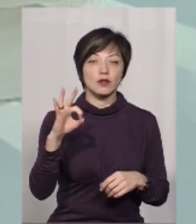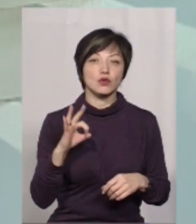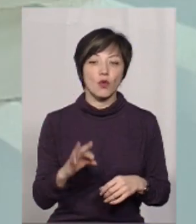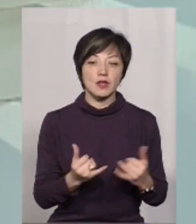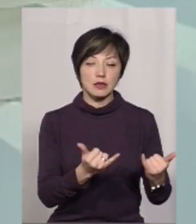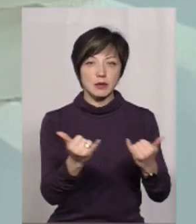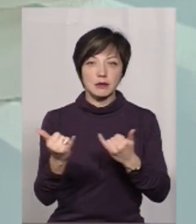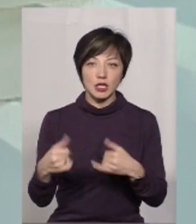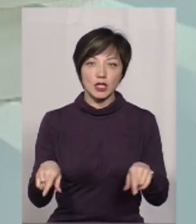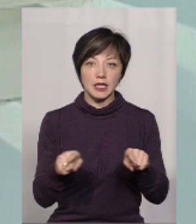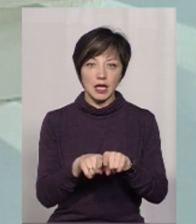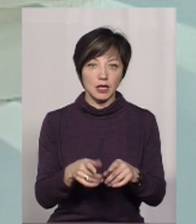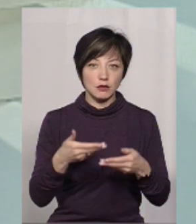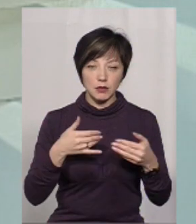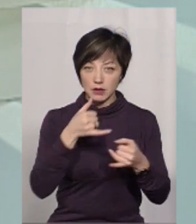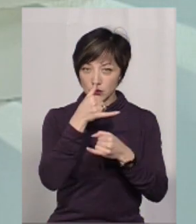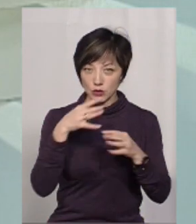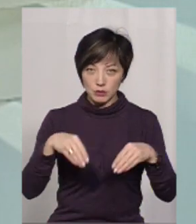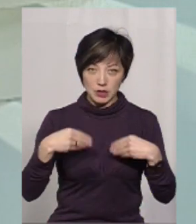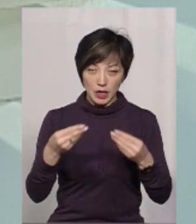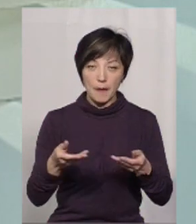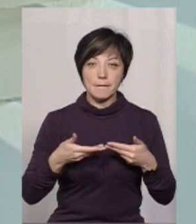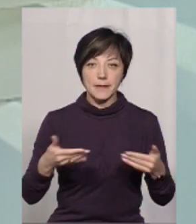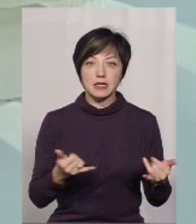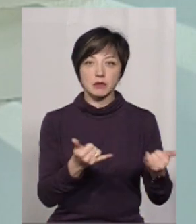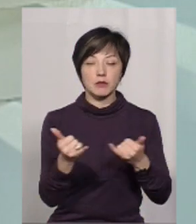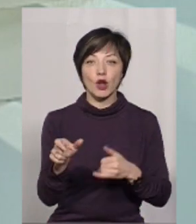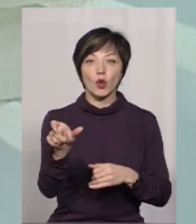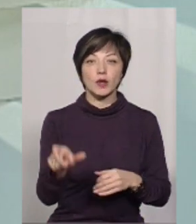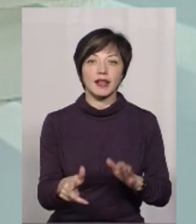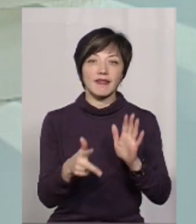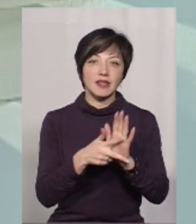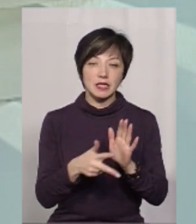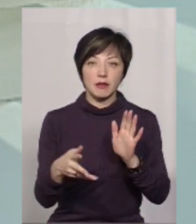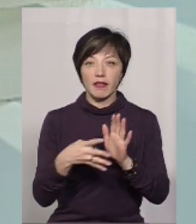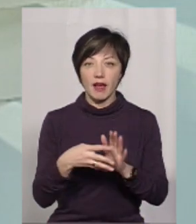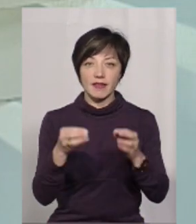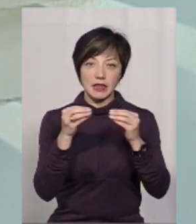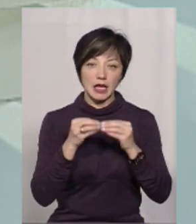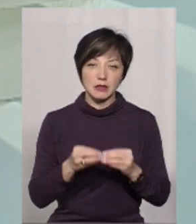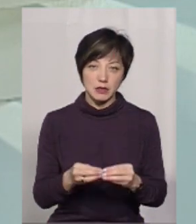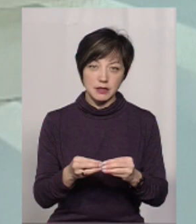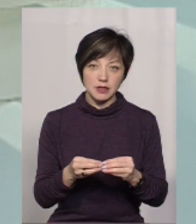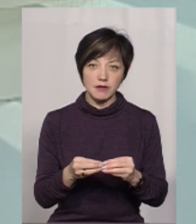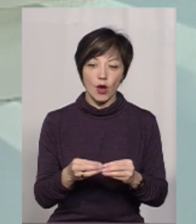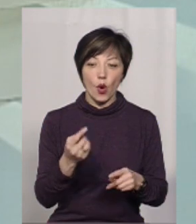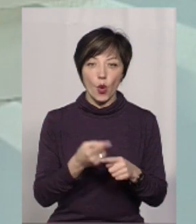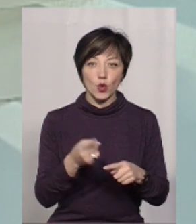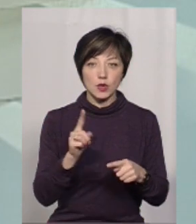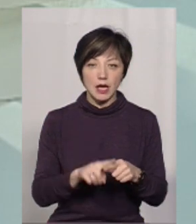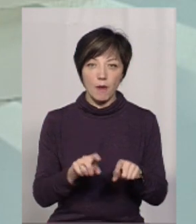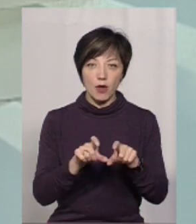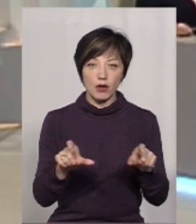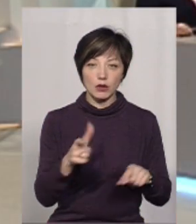забезпечення теж ми не забезпечуємо. Ми забезпечуємо людину на 8, 9, 10 місяців оцеї